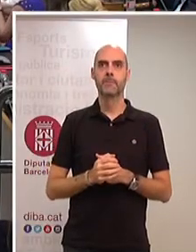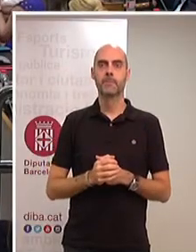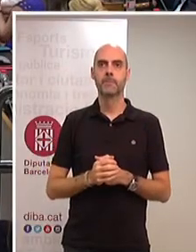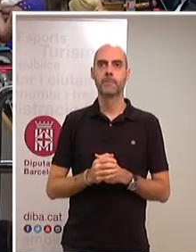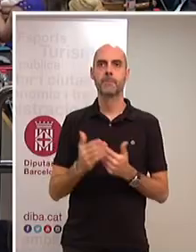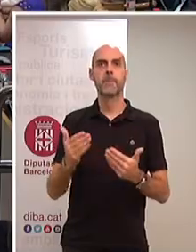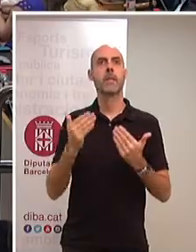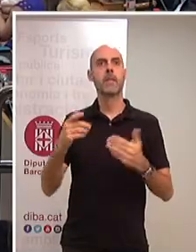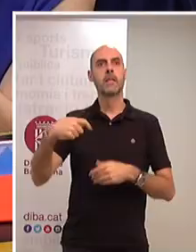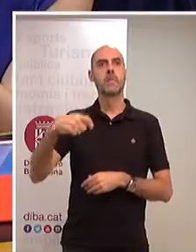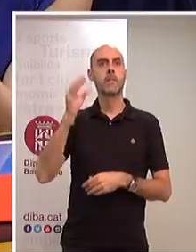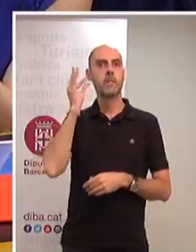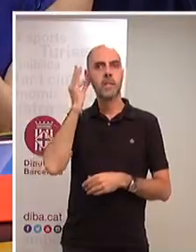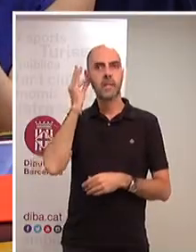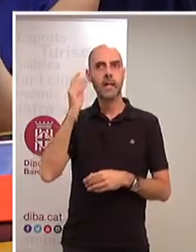Gràcies, presidenta.